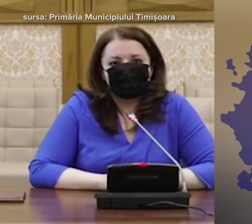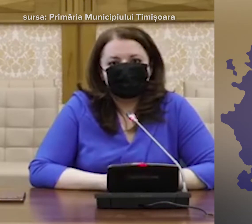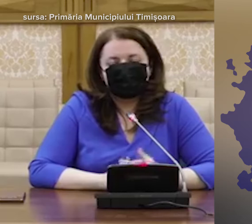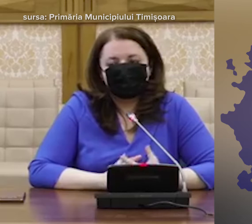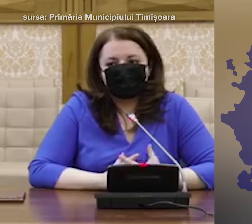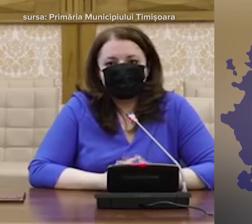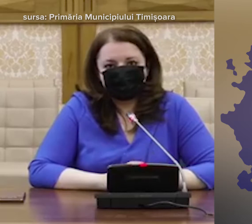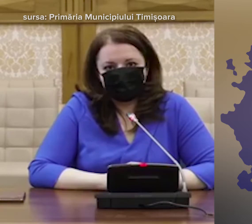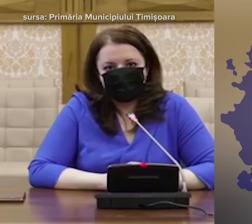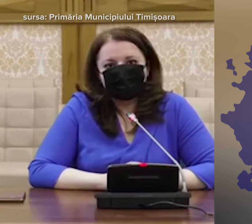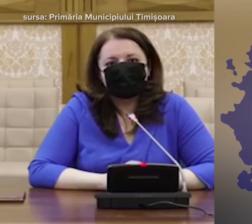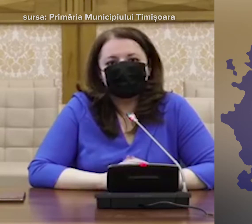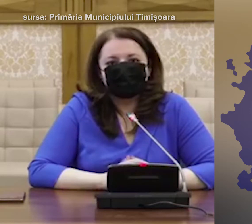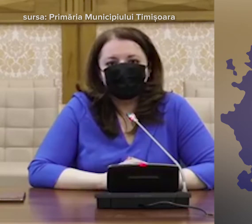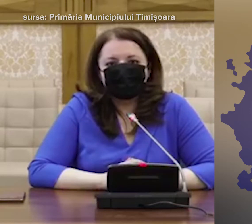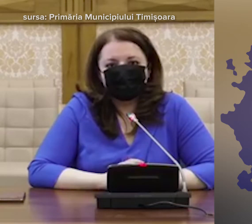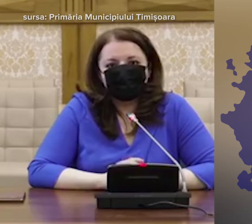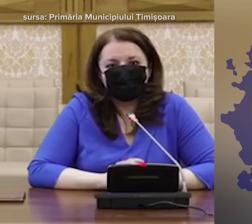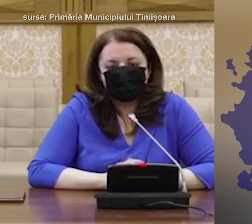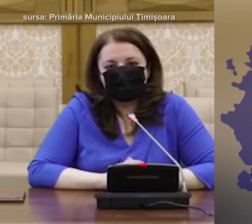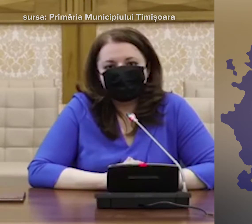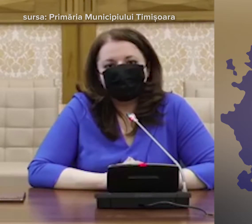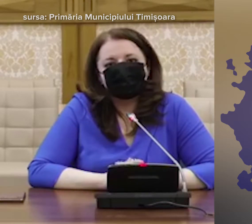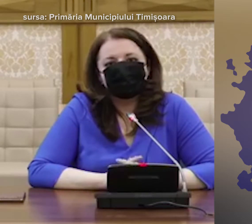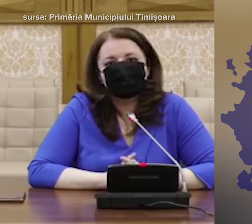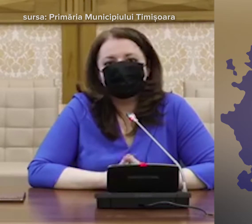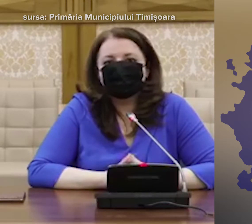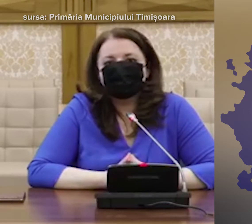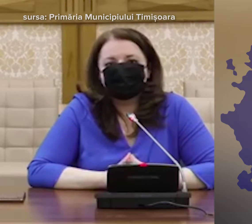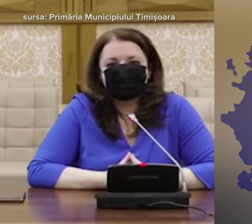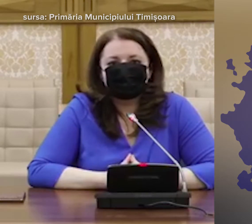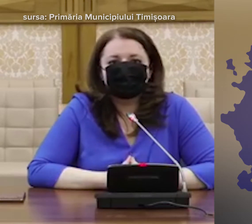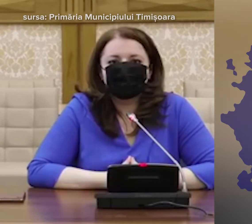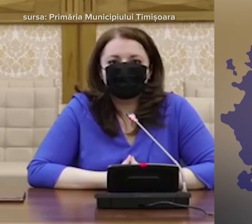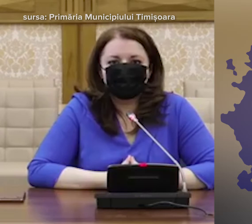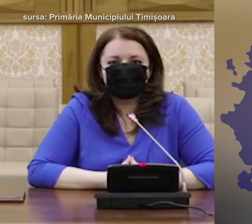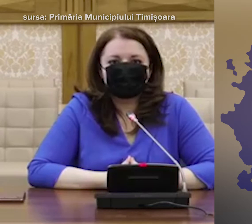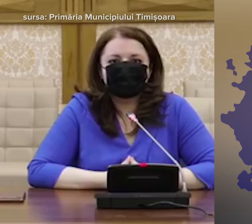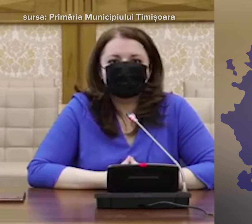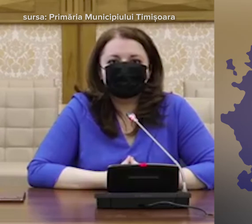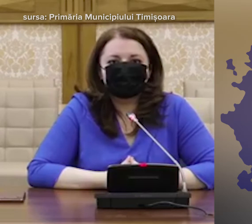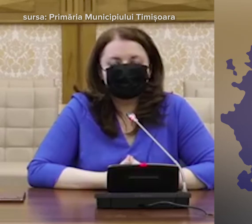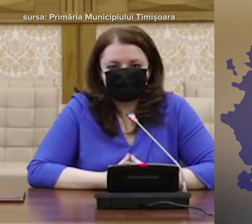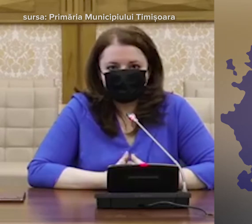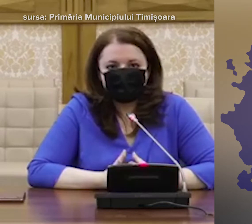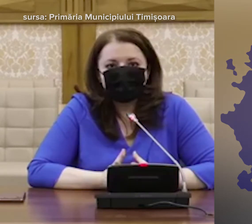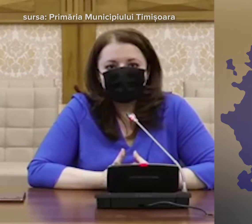evreiască care, deși este mică, este foarte vie, foarte activă și extrem de deschisă și generoasă în